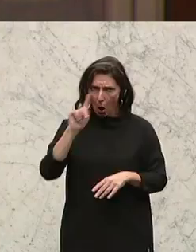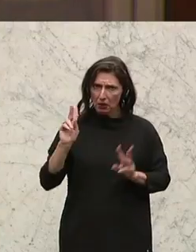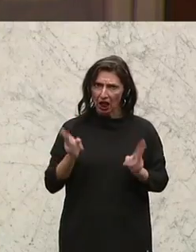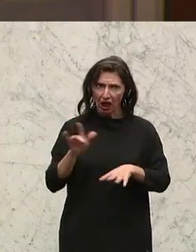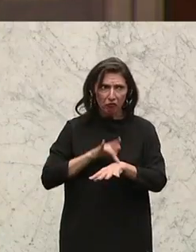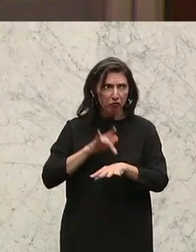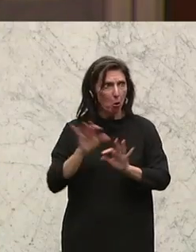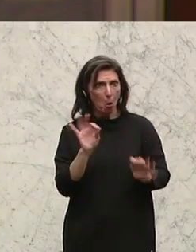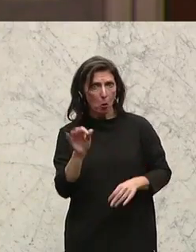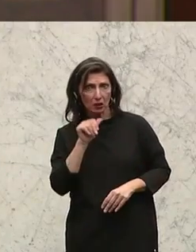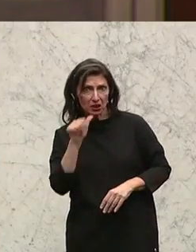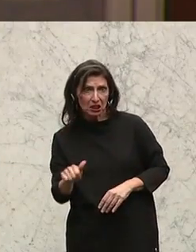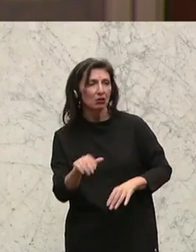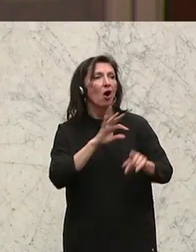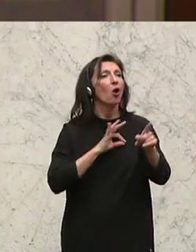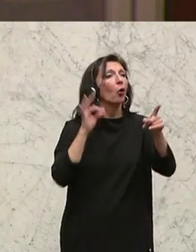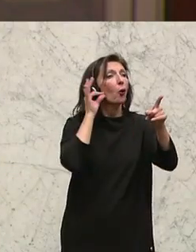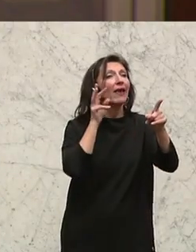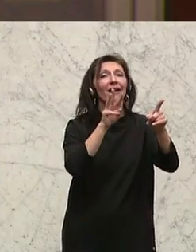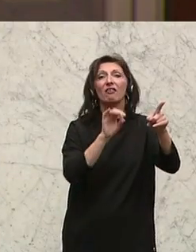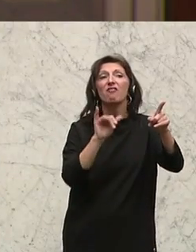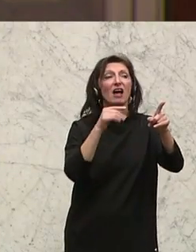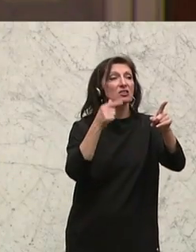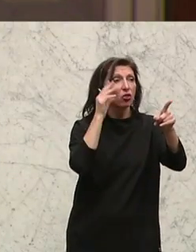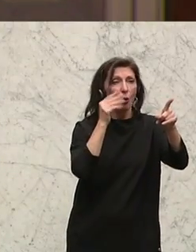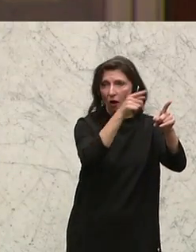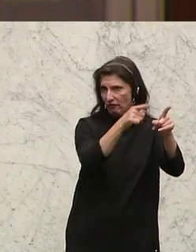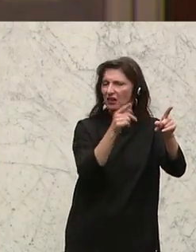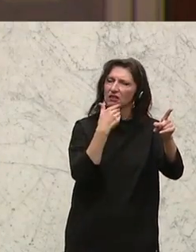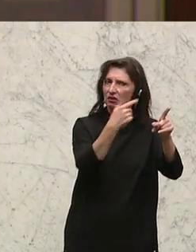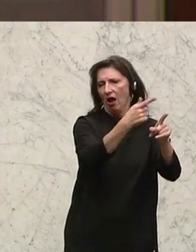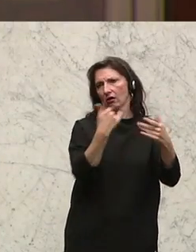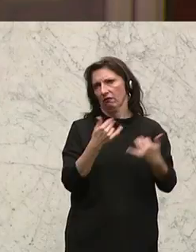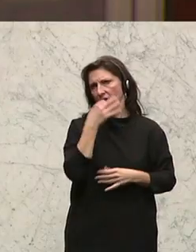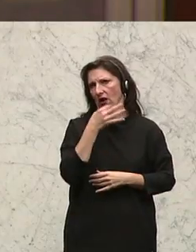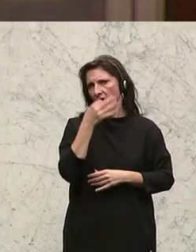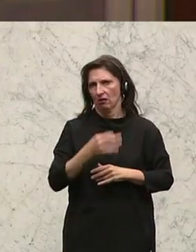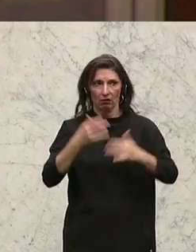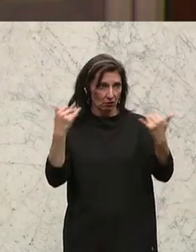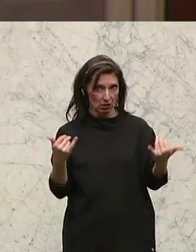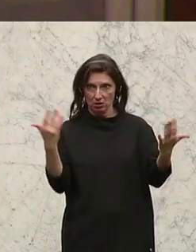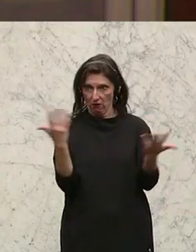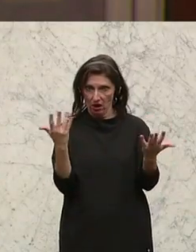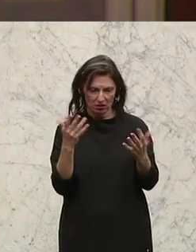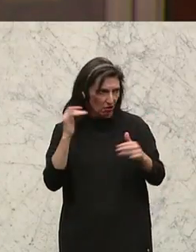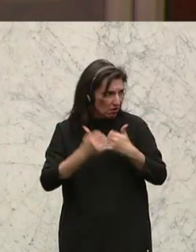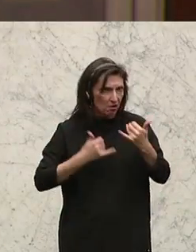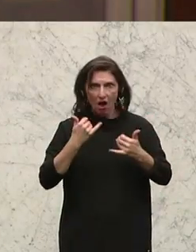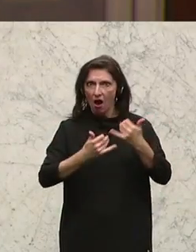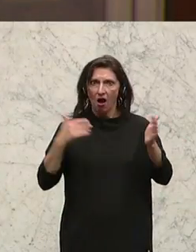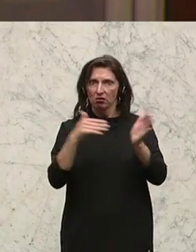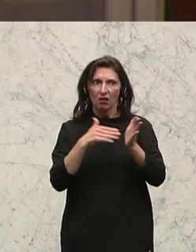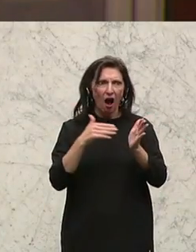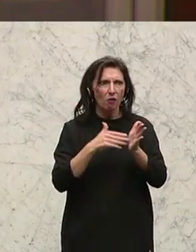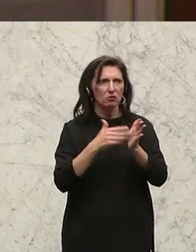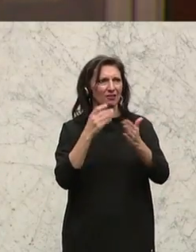empfindsam? Und die Kollegin Weigersdorfer danke ihr, dass sie das gemacht hat. Weil wir sind in einer Umwelt drinnen, wo man sagt, seit Jahrtausenden bauen